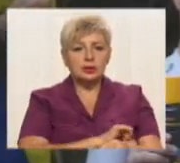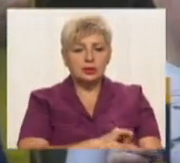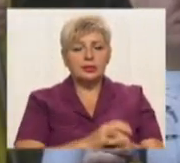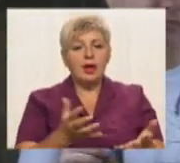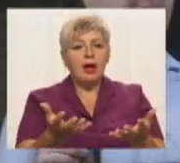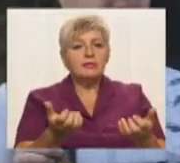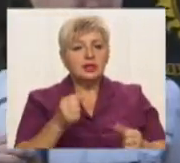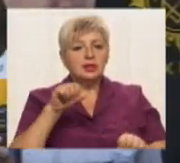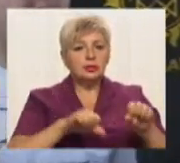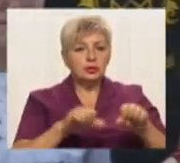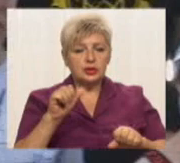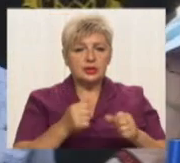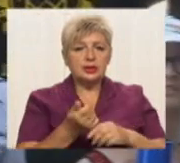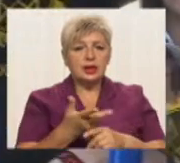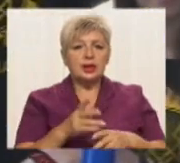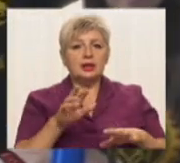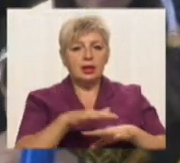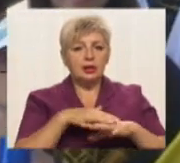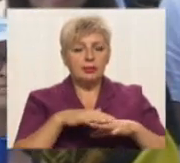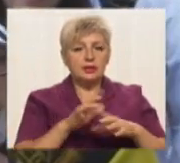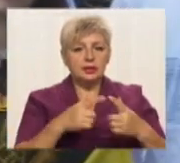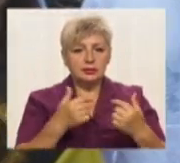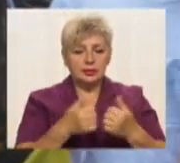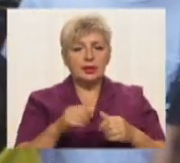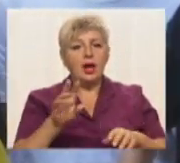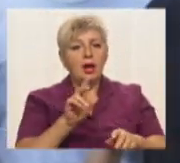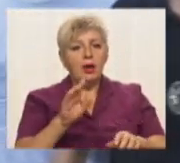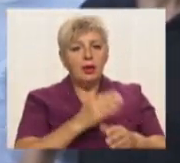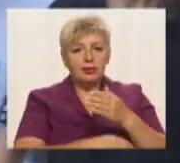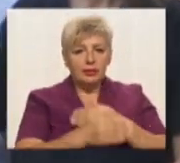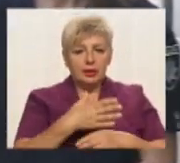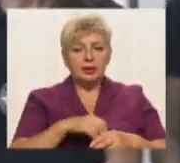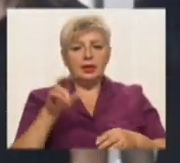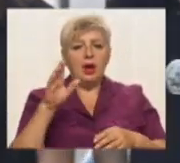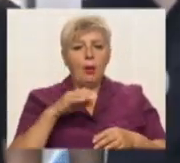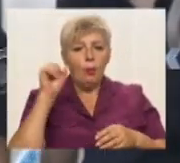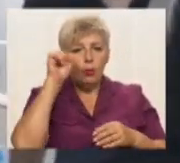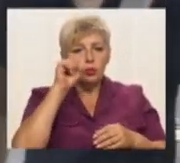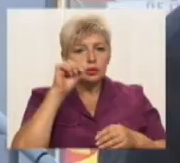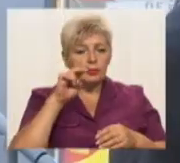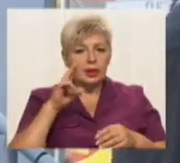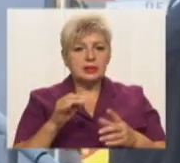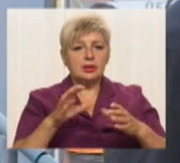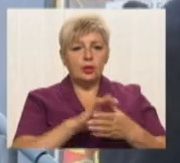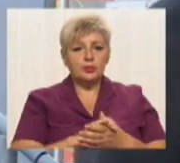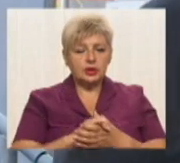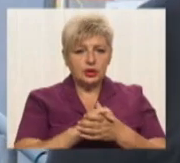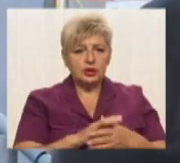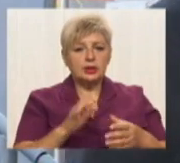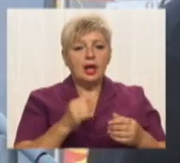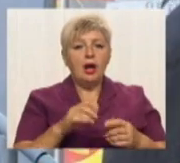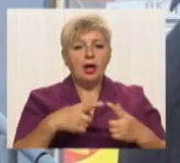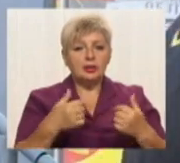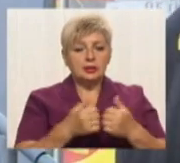громадських організацій, зокрема Дніпровське об'єднання інвалідів, мусульманська община, студентська ісламська організація. Організатор